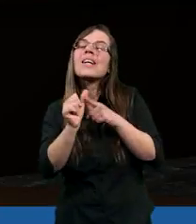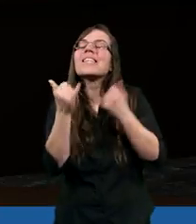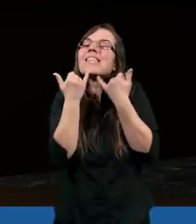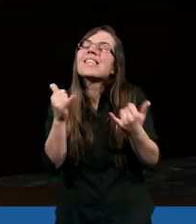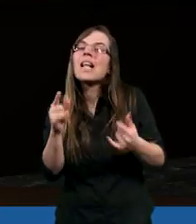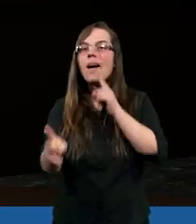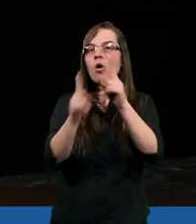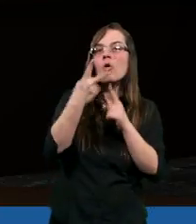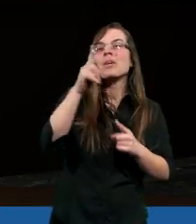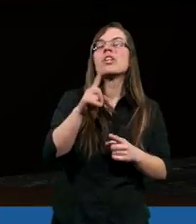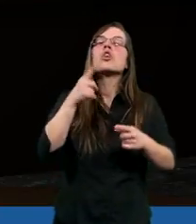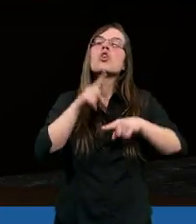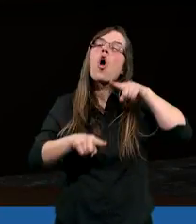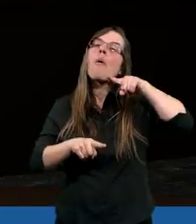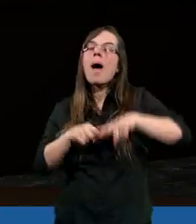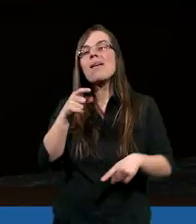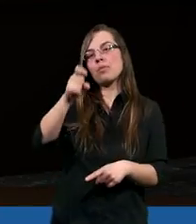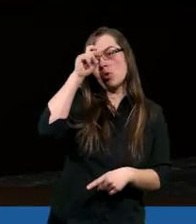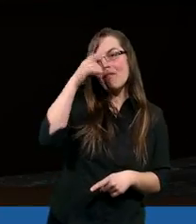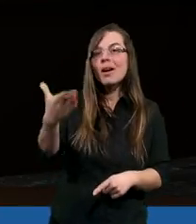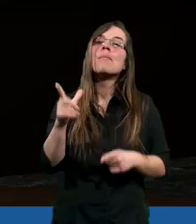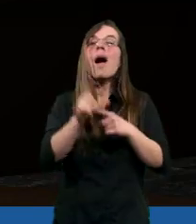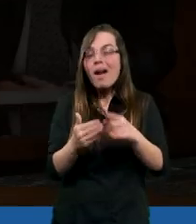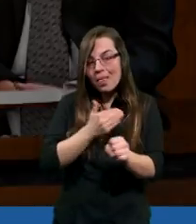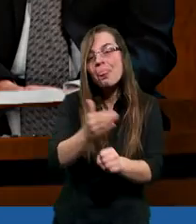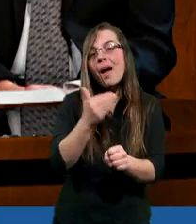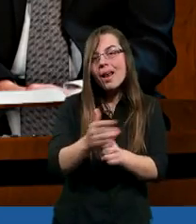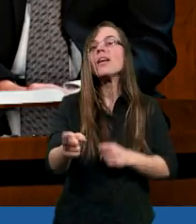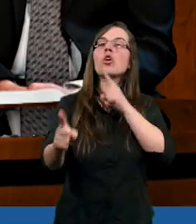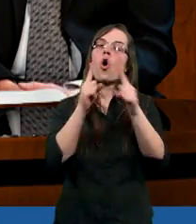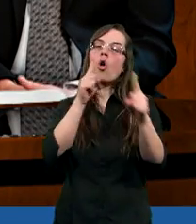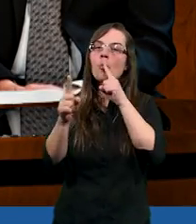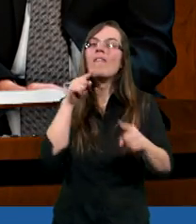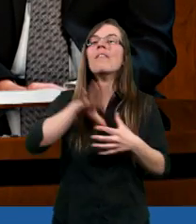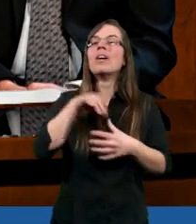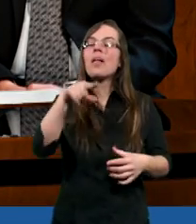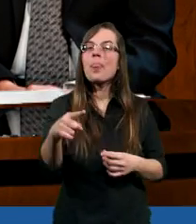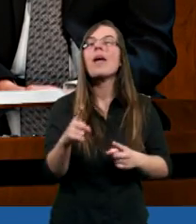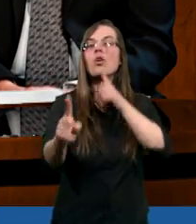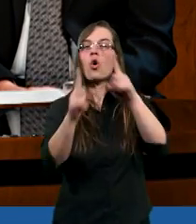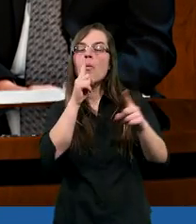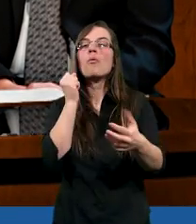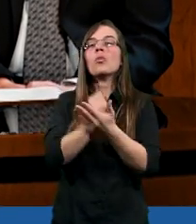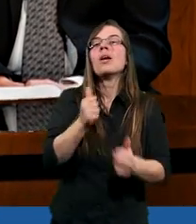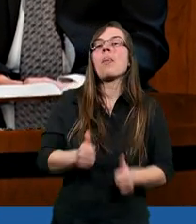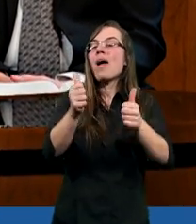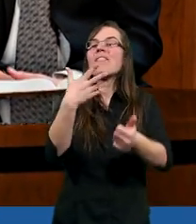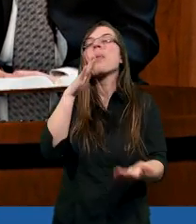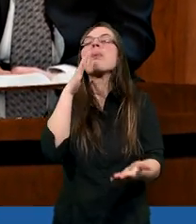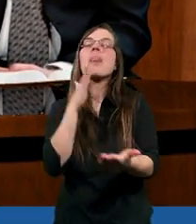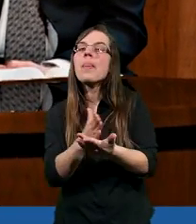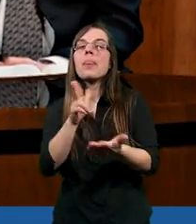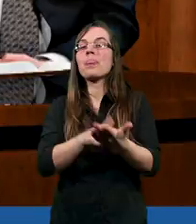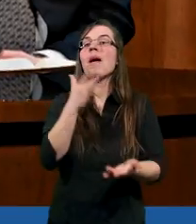rozmowa niż z normalnym człowiekiem. Ale dalej rozmowa. I musimy się w tej rozmowie nastawiać nie tylko na mówienie,